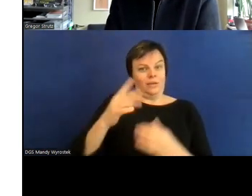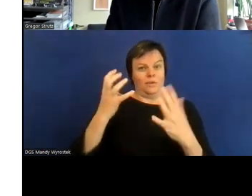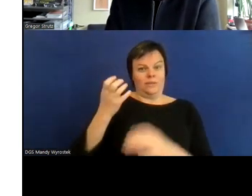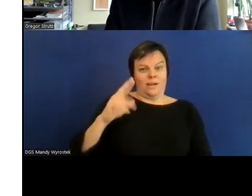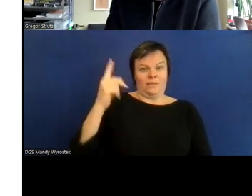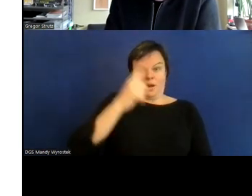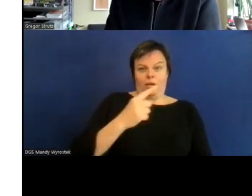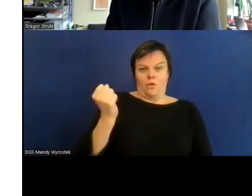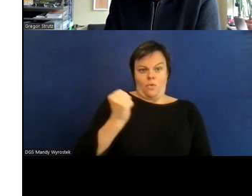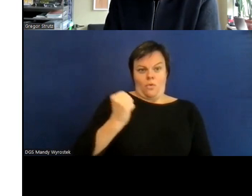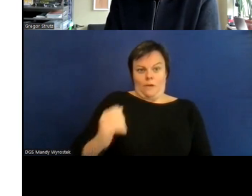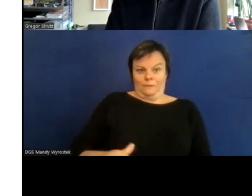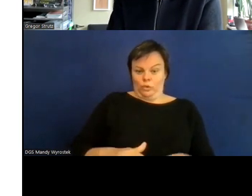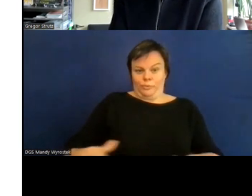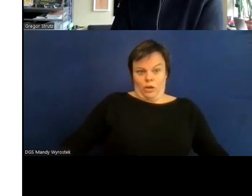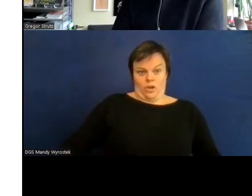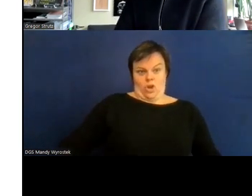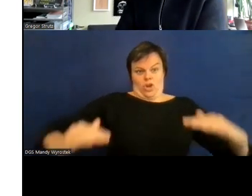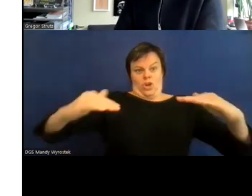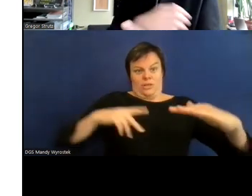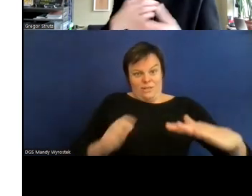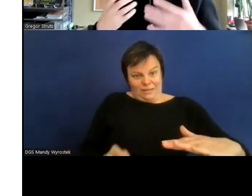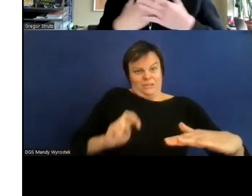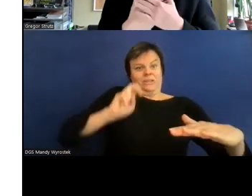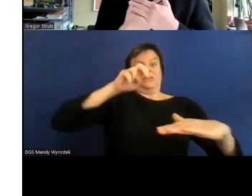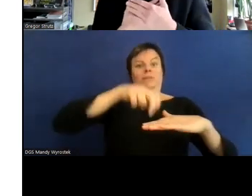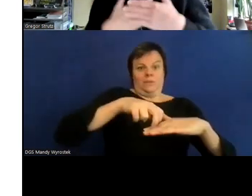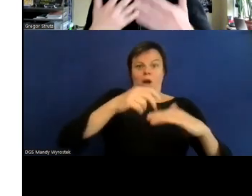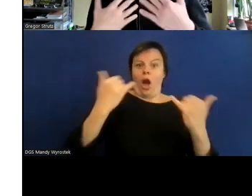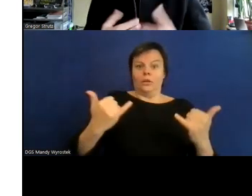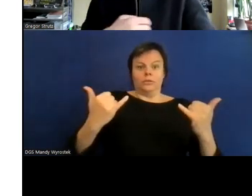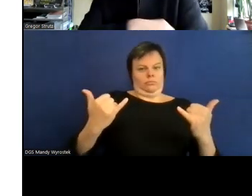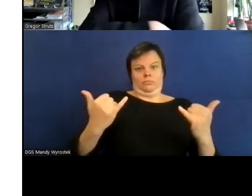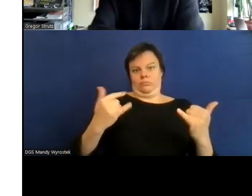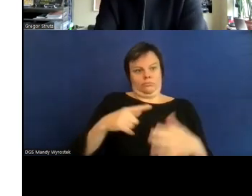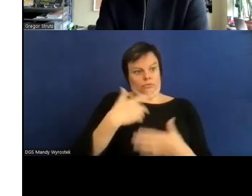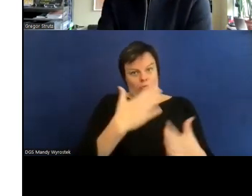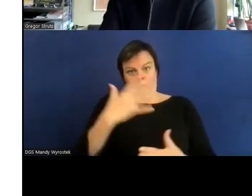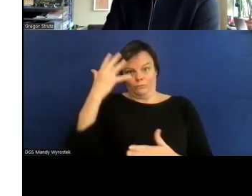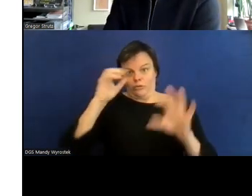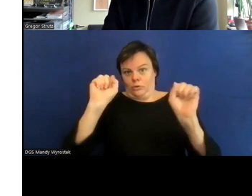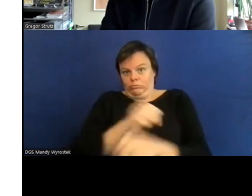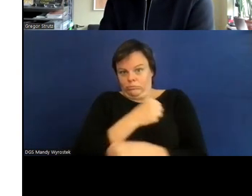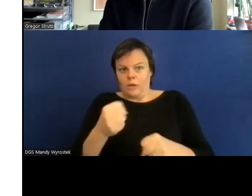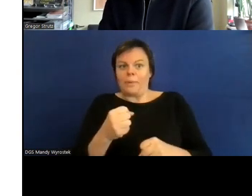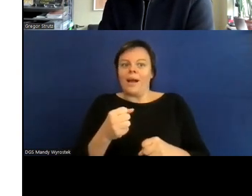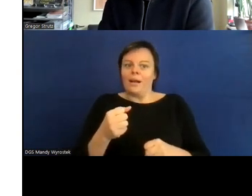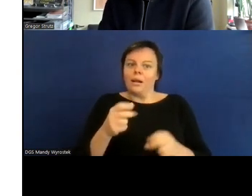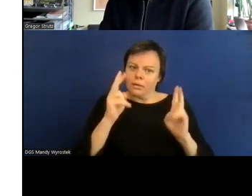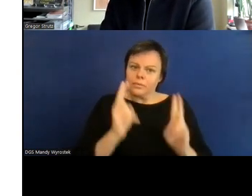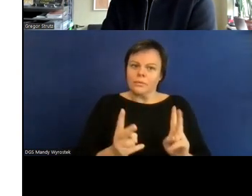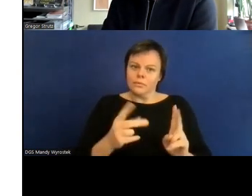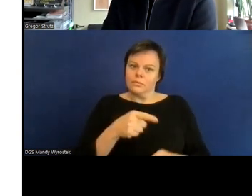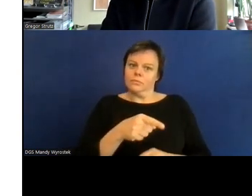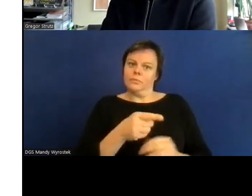ne also auch hier tatsächlich quasi etwas also mir ein produkt angeboten wird was eigentlich für mich